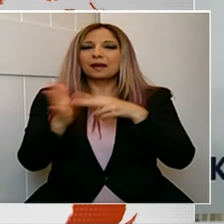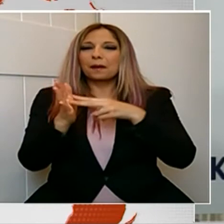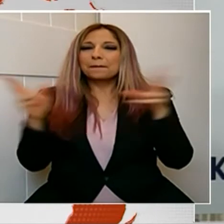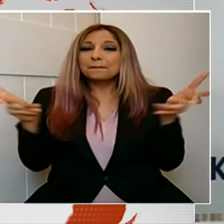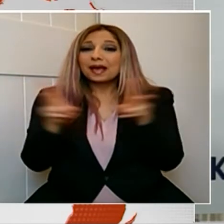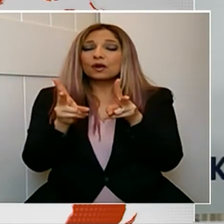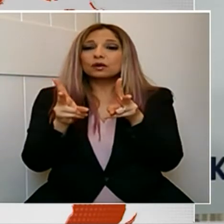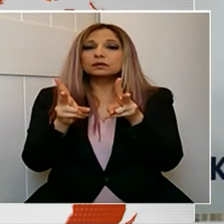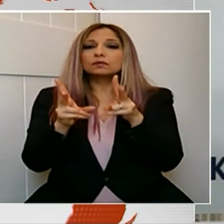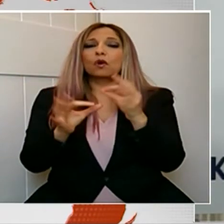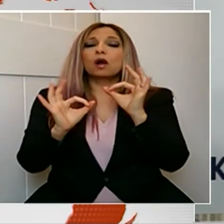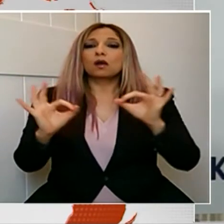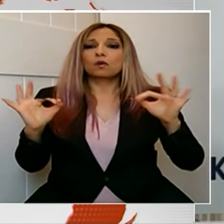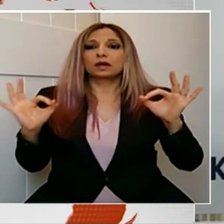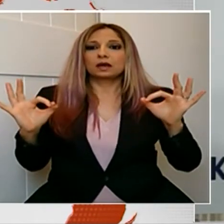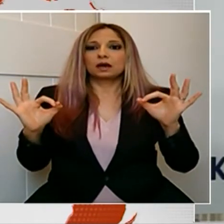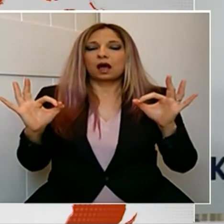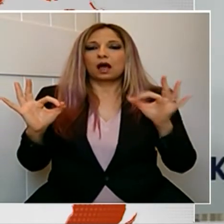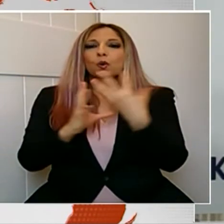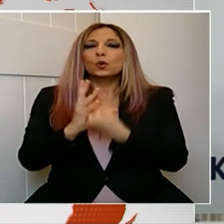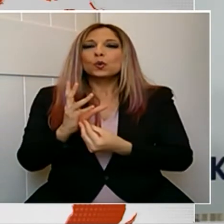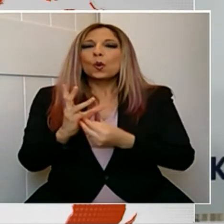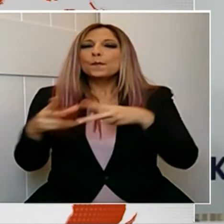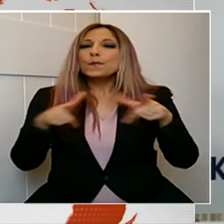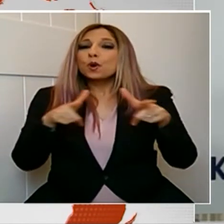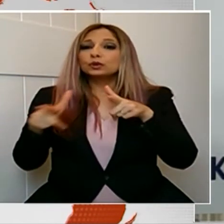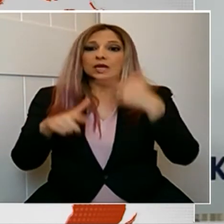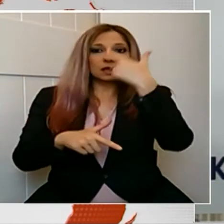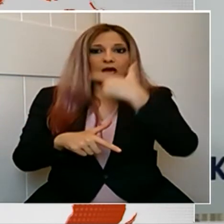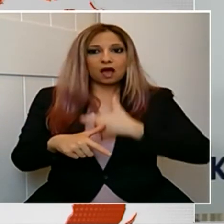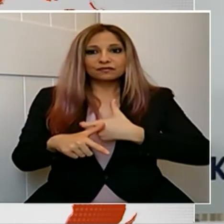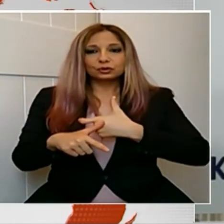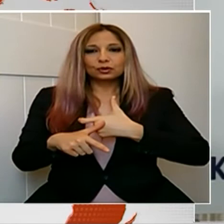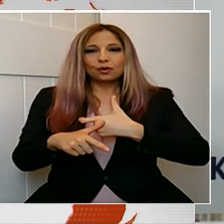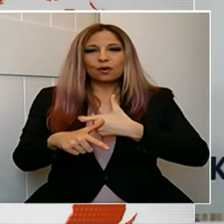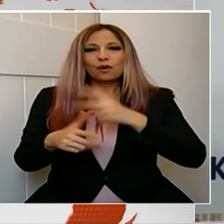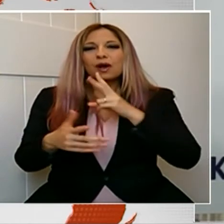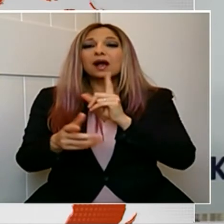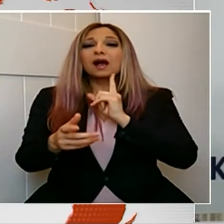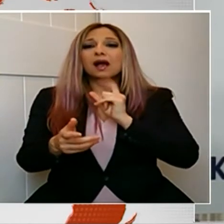να παίρνετε μέτρα αυτοπροστασίας και να τηρείτε στους κανόνους υγιεινής.